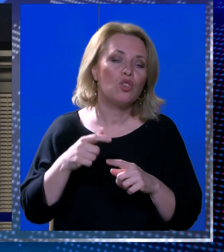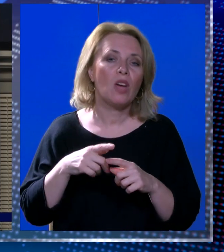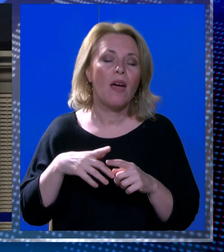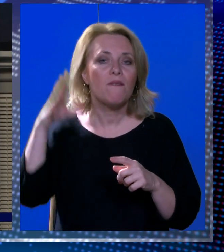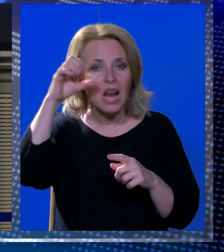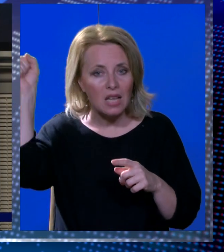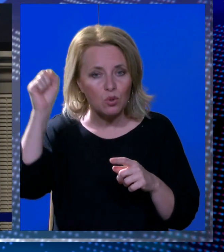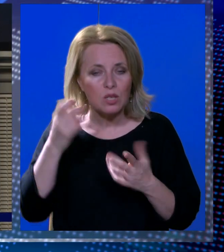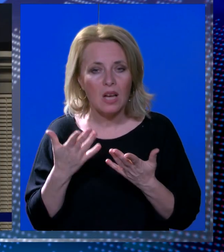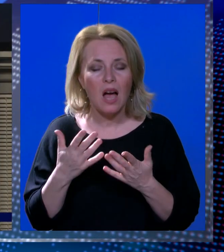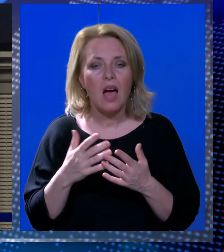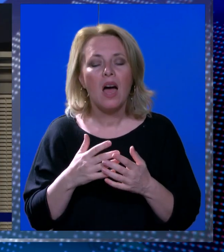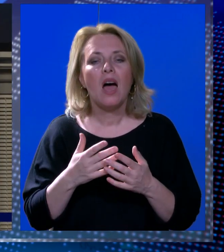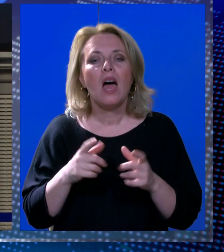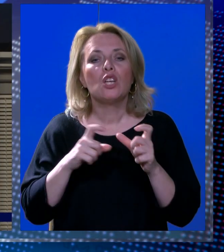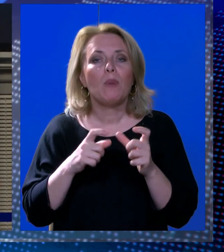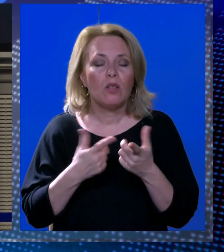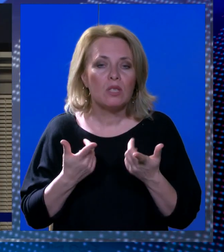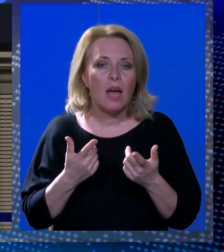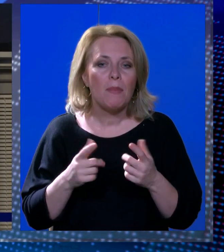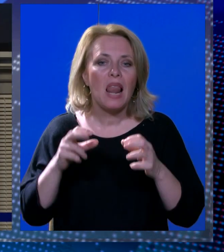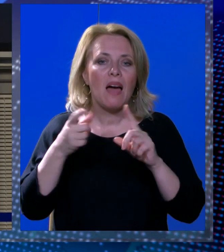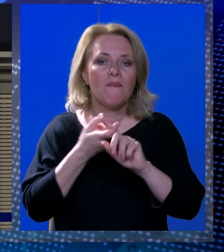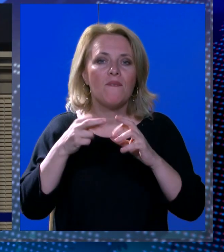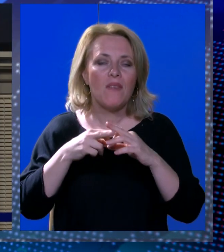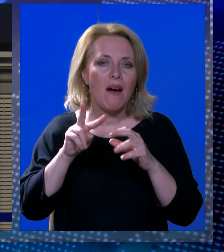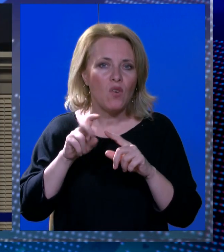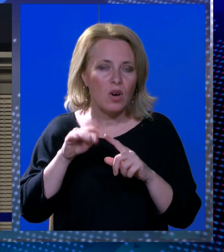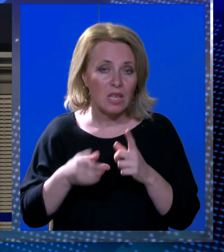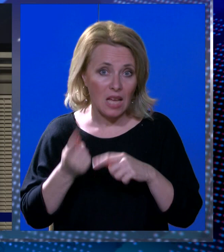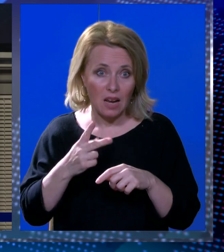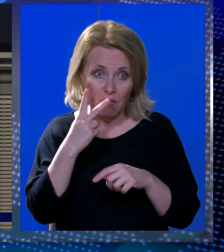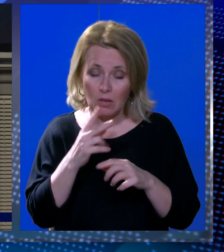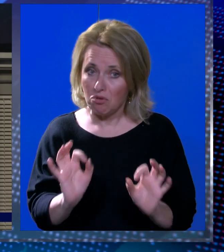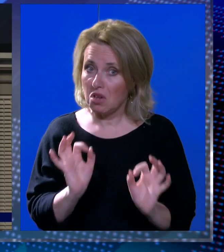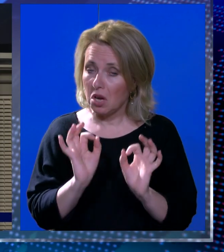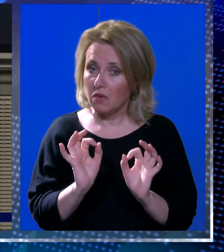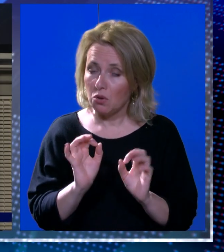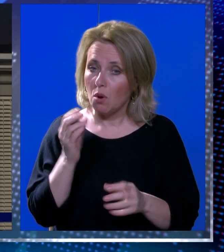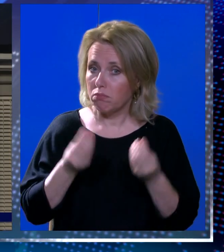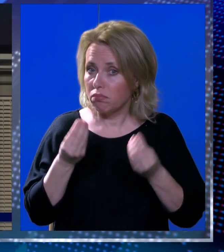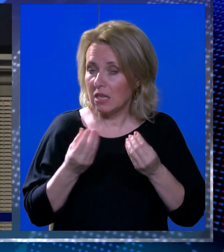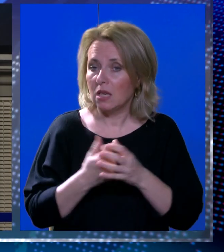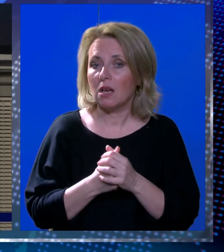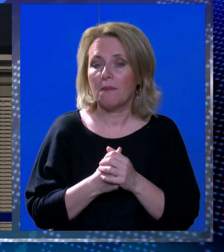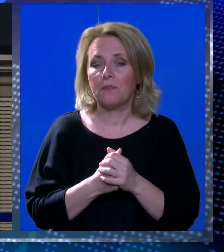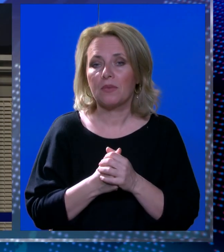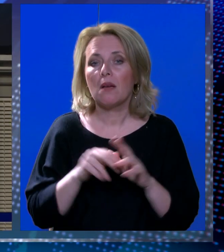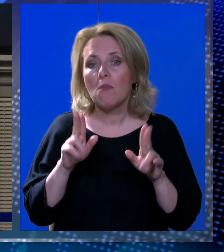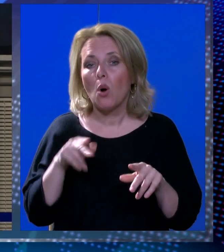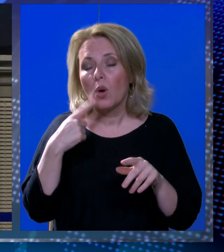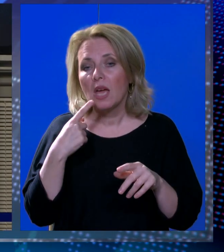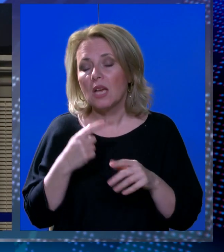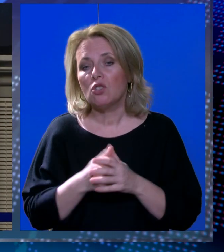dođe Francuska. Tako da Španjolska je bila favorit, ali opet vidio sam nekakve dobre konture u našoj igri i